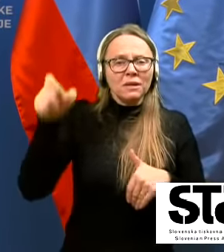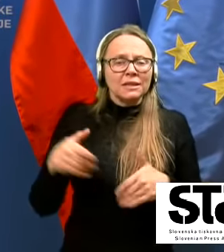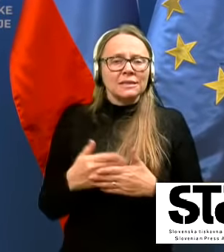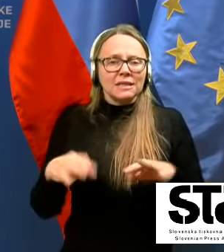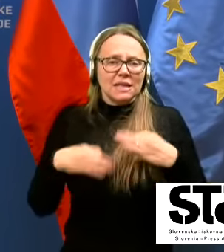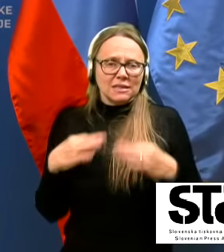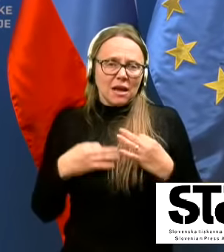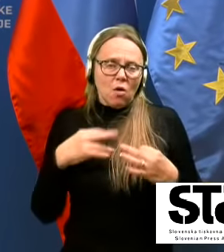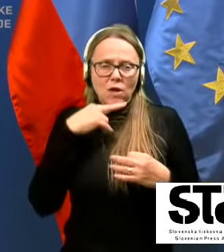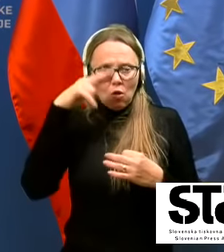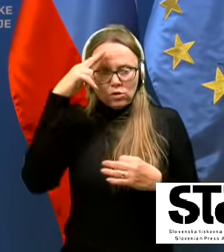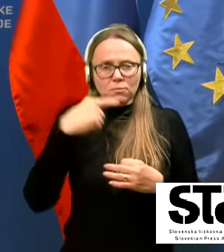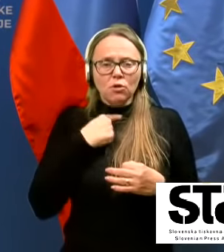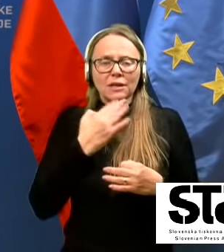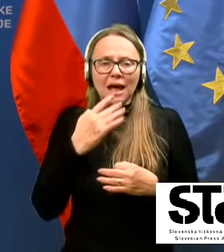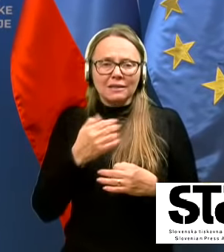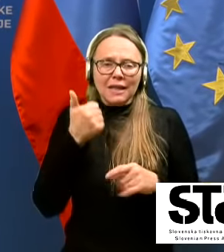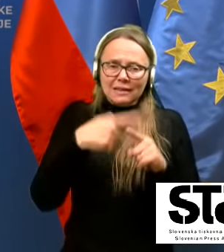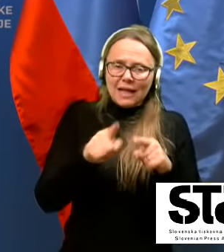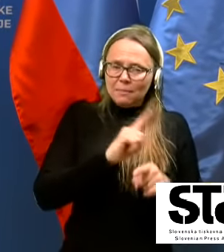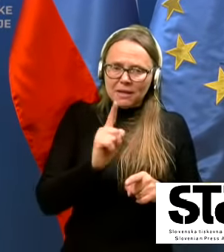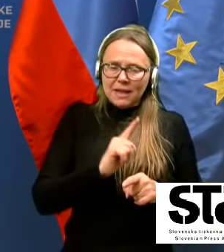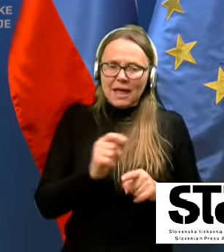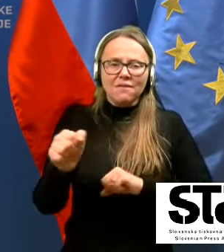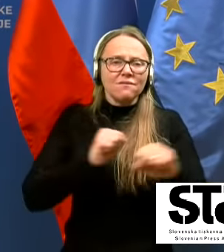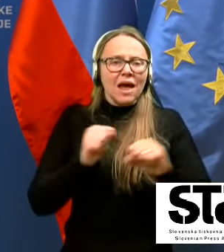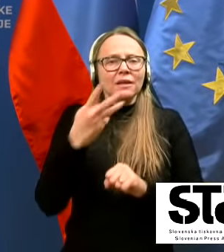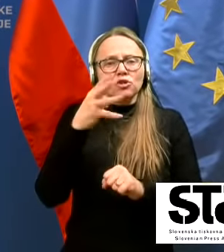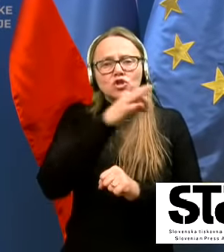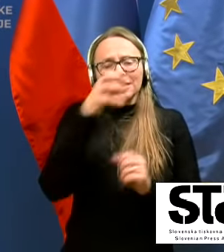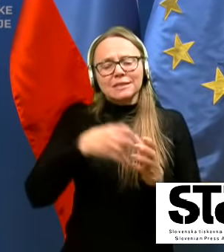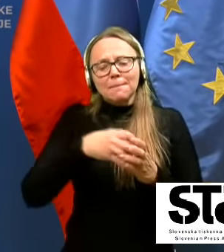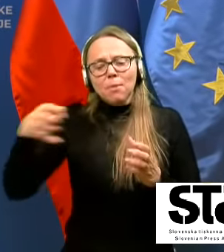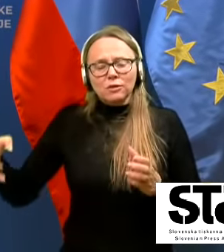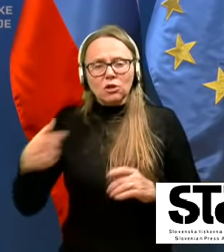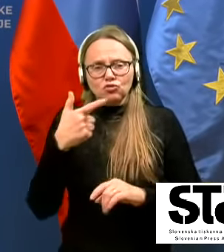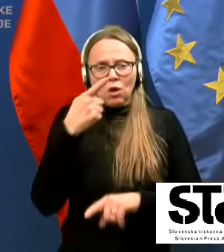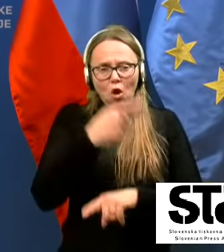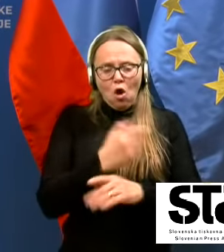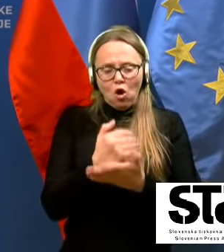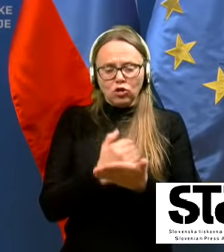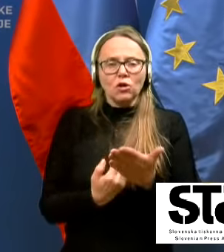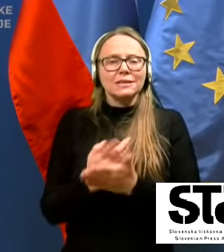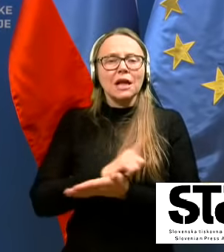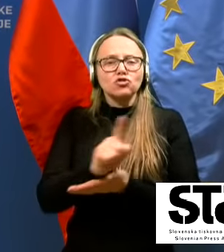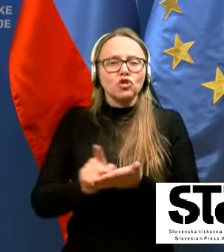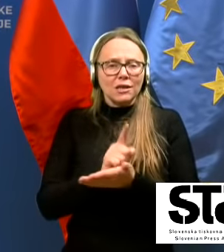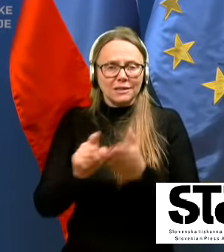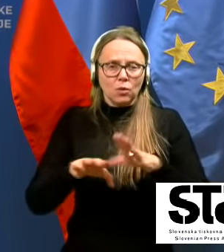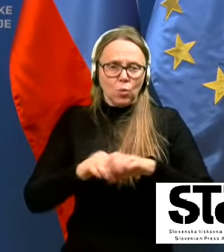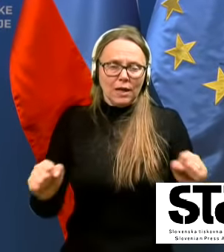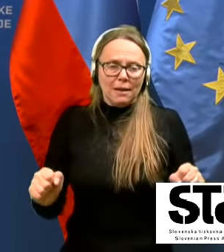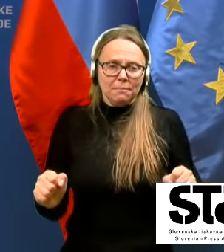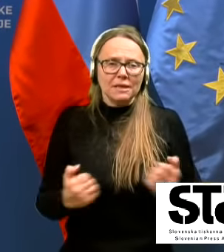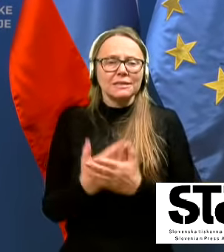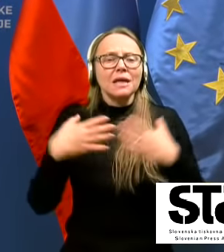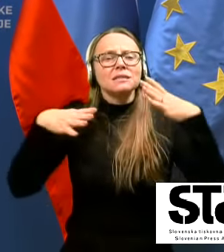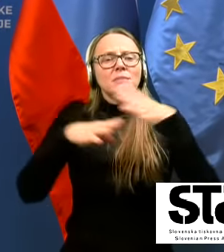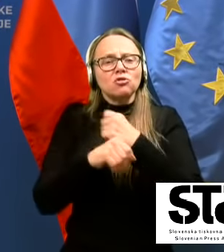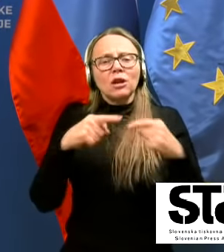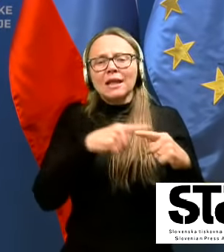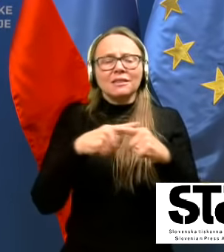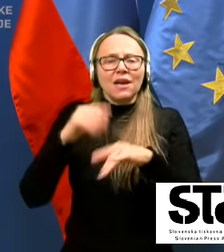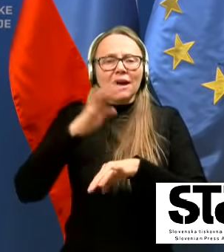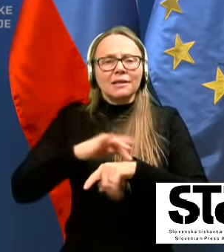gospod Gantar. Deloma pa ne, torej vlada za štrne zni podaljšuje odloka, torej odloko za časnih ukrepih, za zmanjšanje,